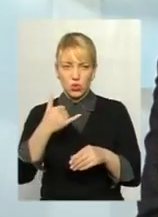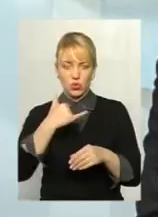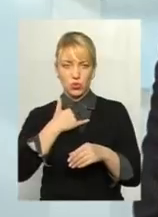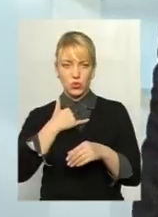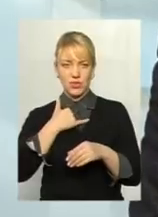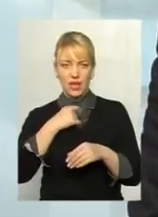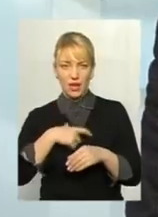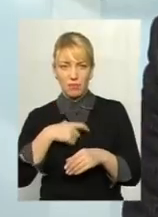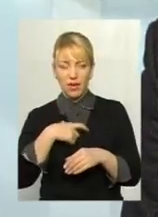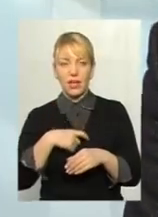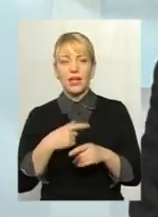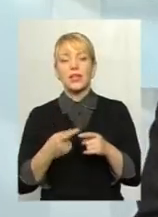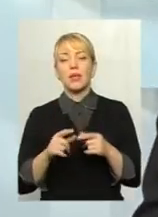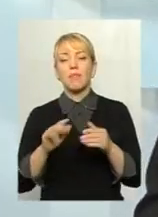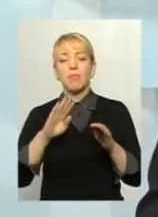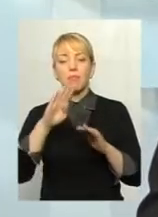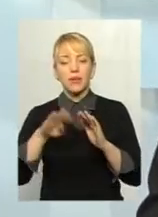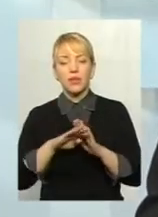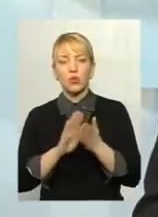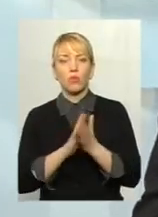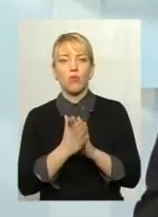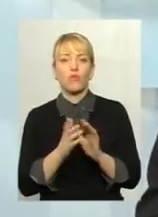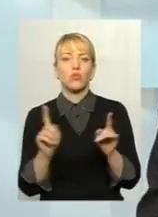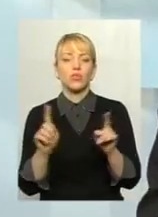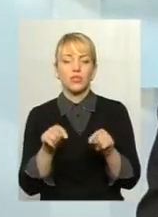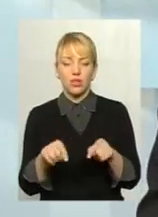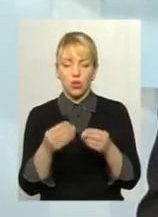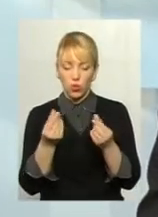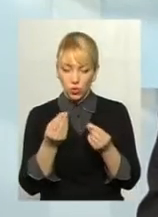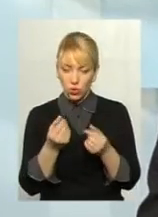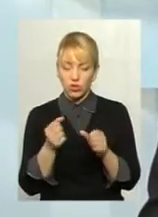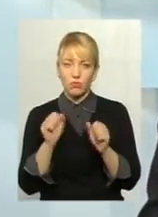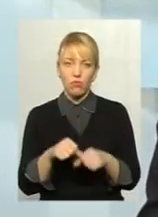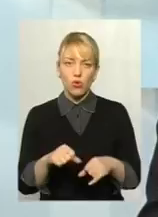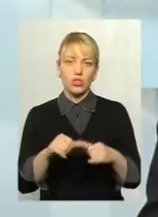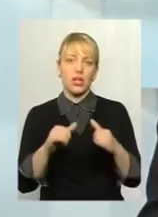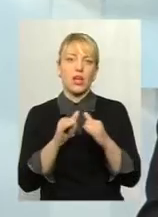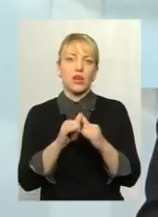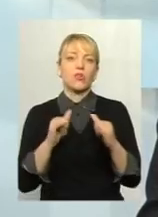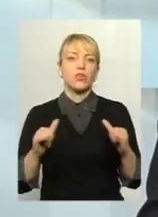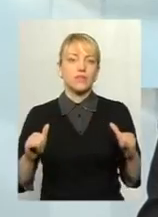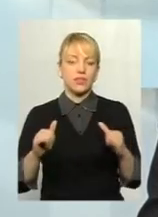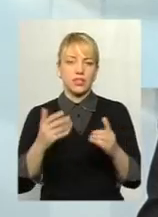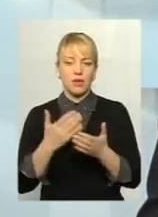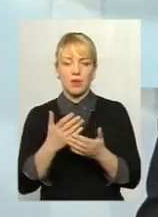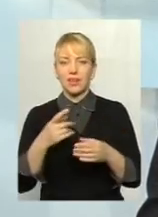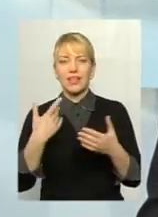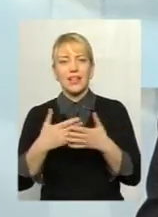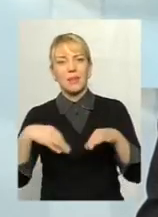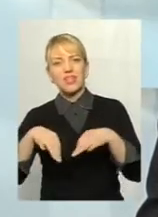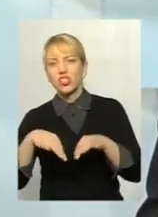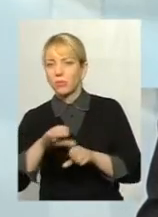ми виключно використовуємо ці гроші на розвиток виробництва. Не можна було купити собі якогось джіпа на ті гроші, чи їх проїсти.